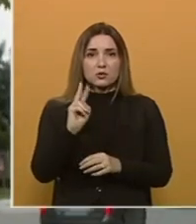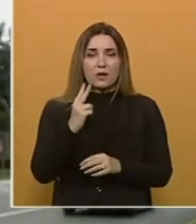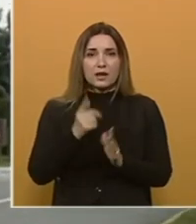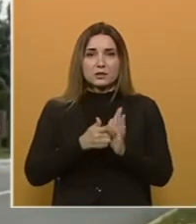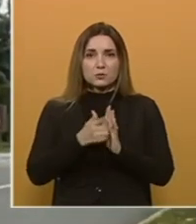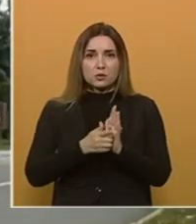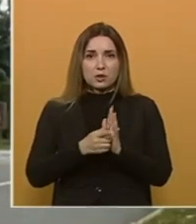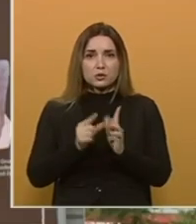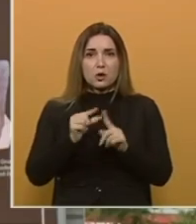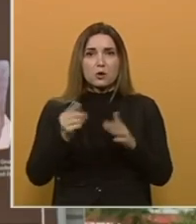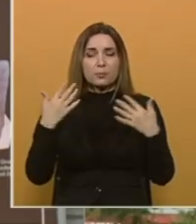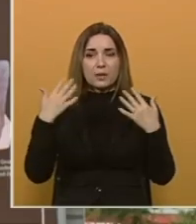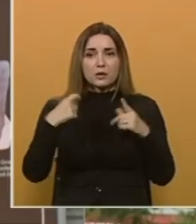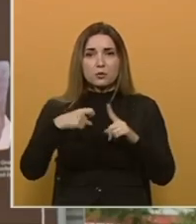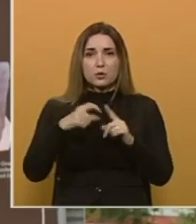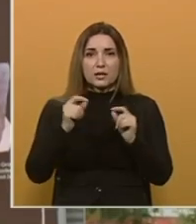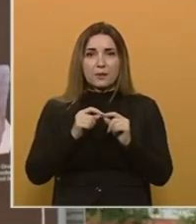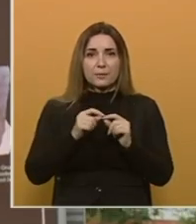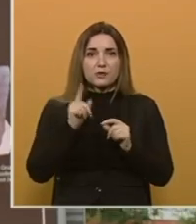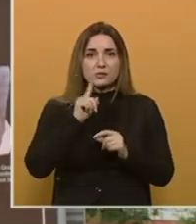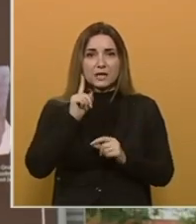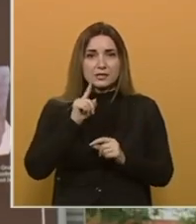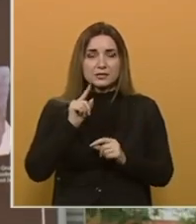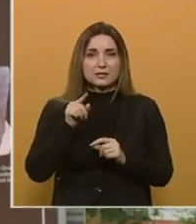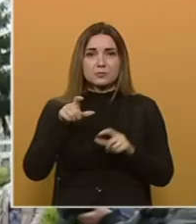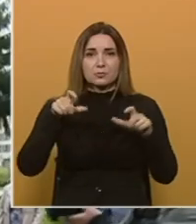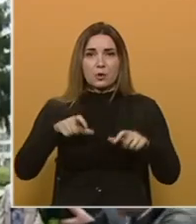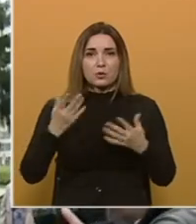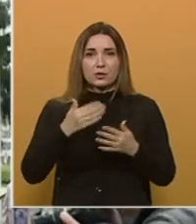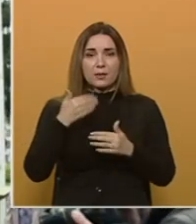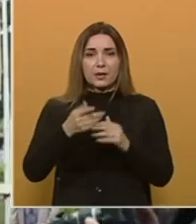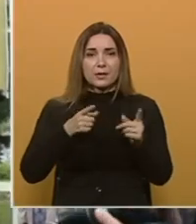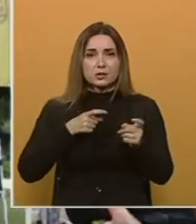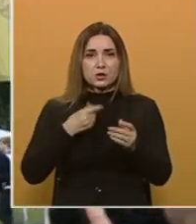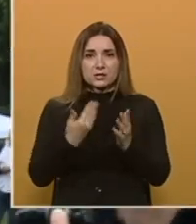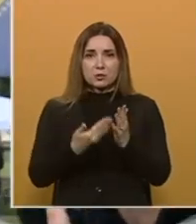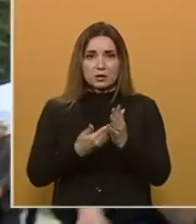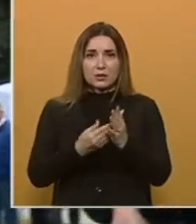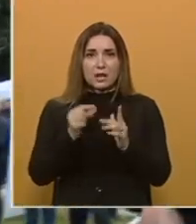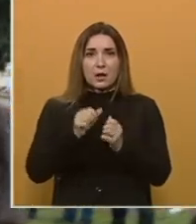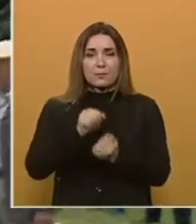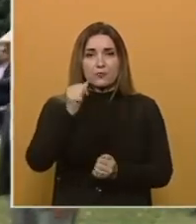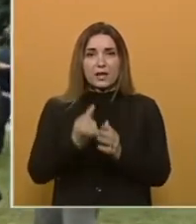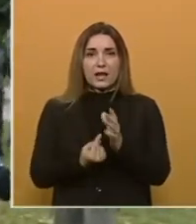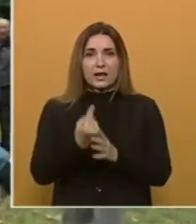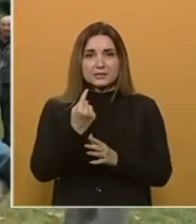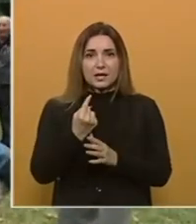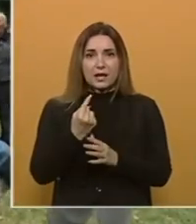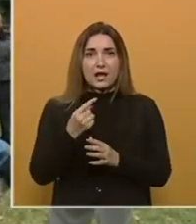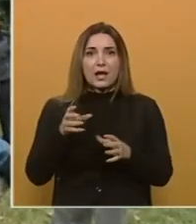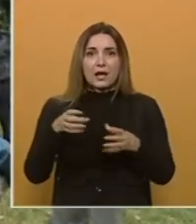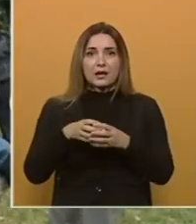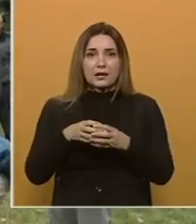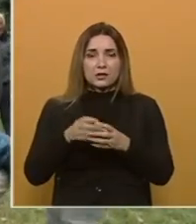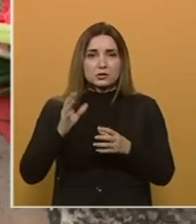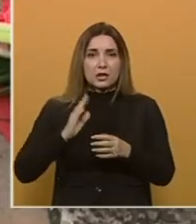12. stoljeće. U parku Kulina Bana u Zenici na Bilinom polju gdje je prema historijskim dokumentima povelja i nastala, forum građana je